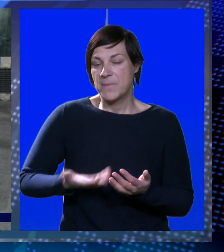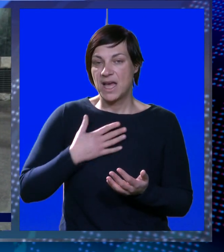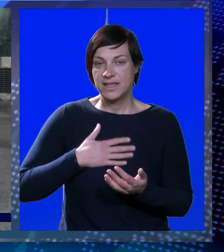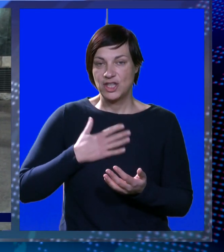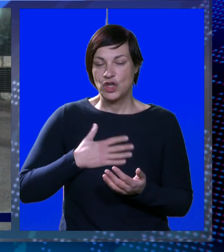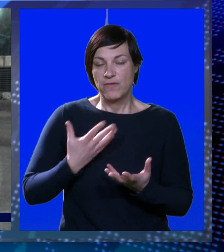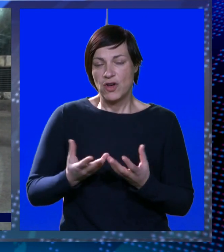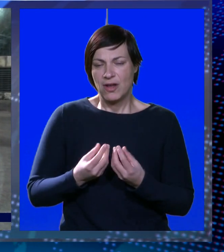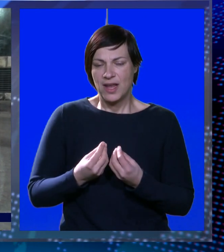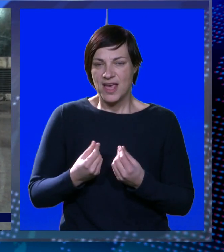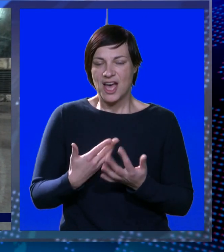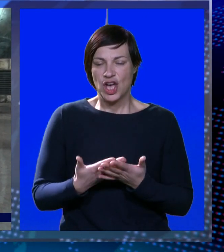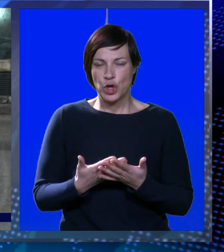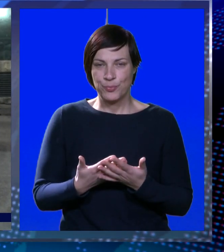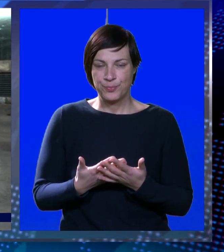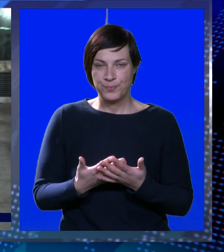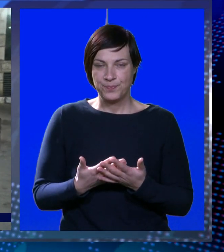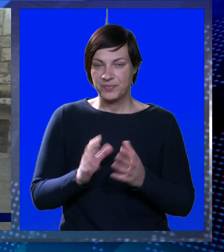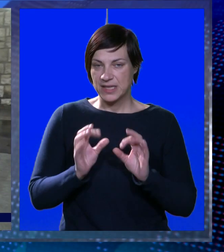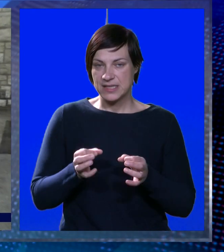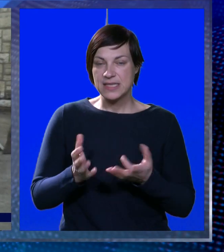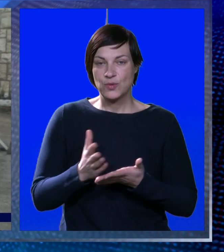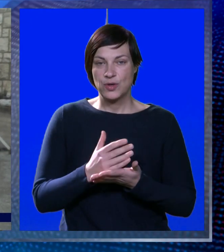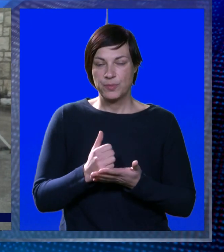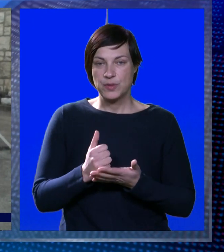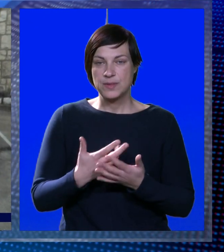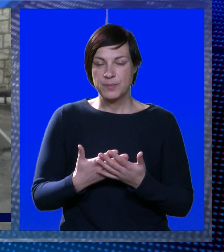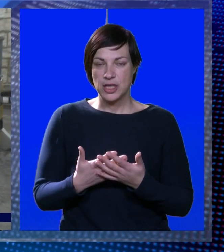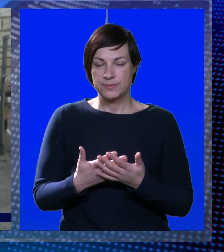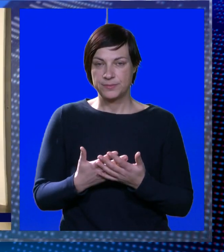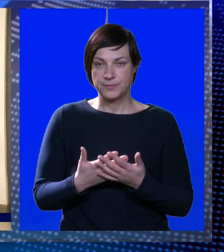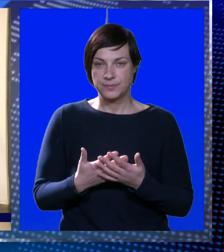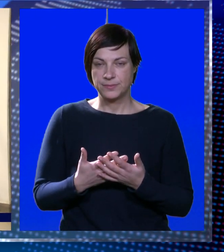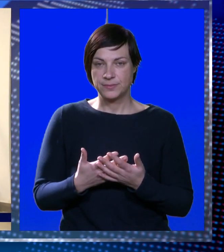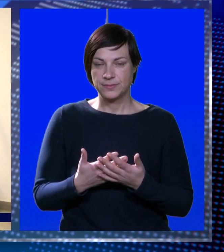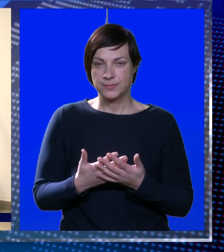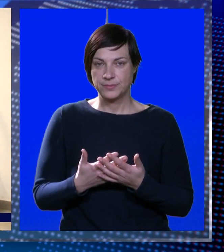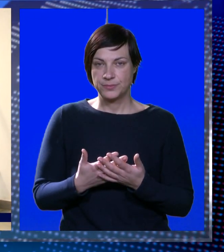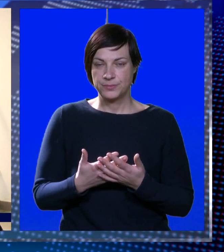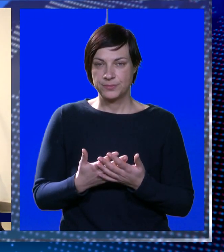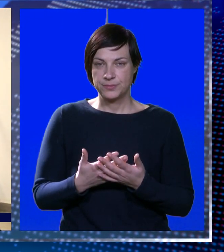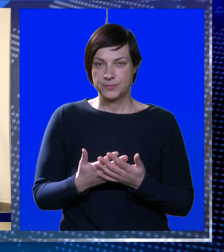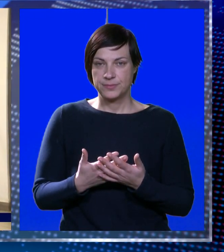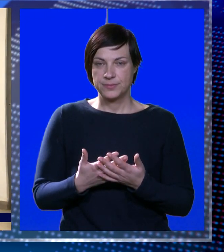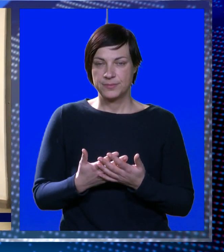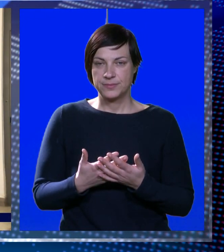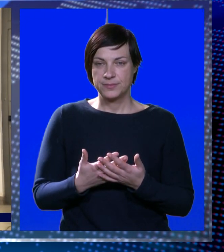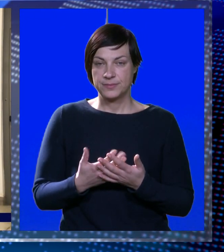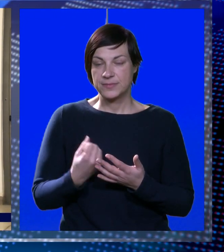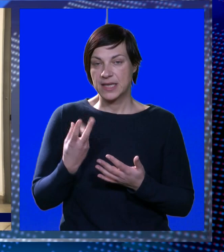mladi to vole jako, konzumenti to je, sigurno bi uspio, vjerujem. Pa ovaj,